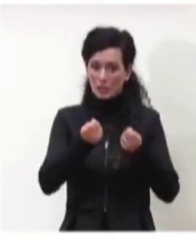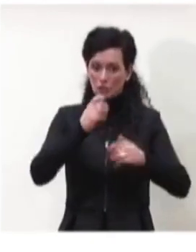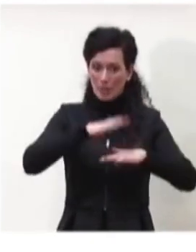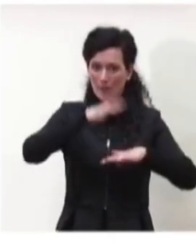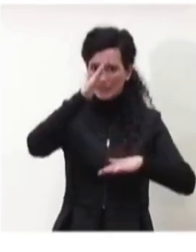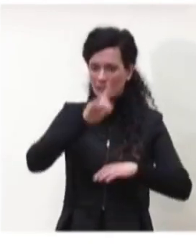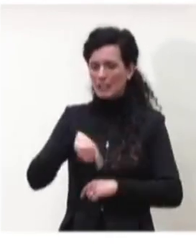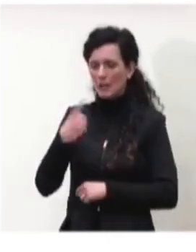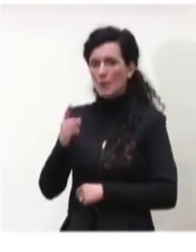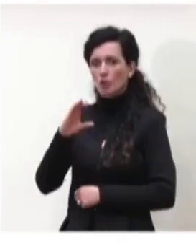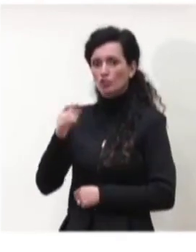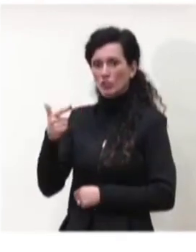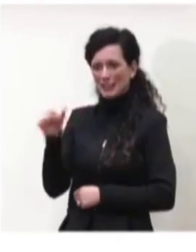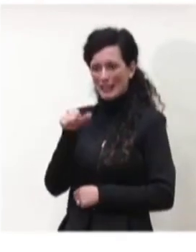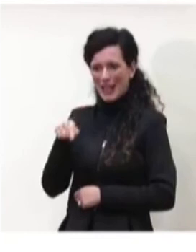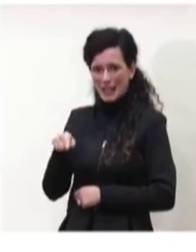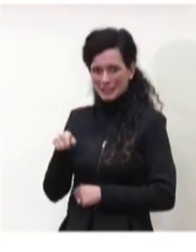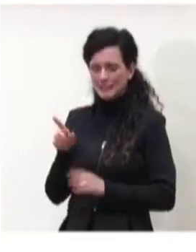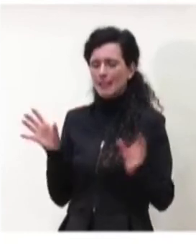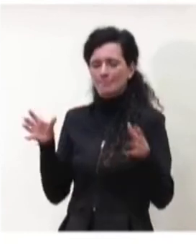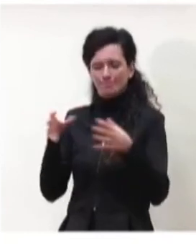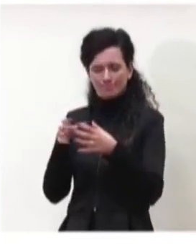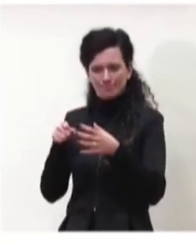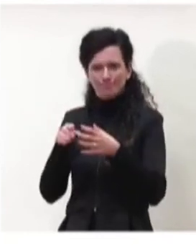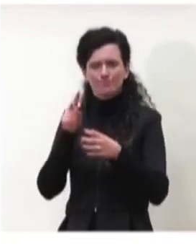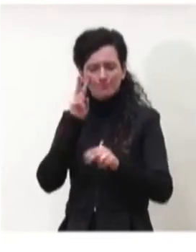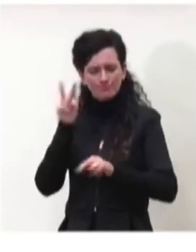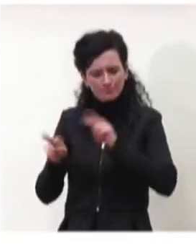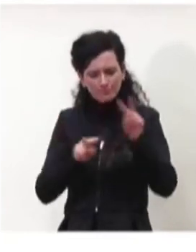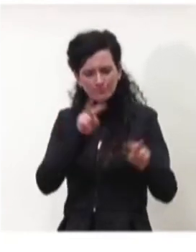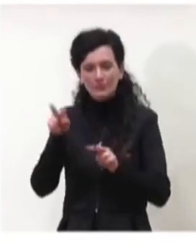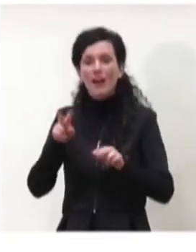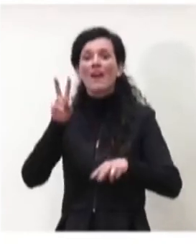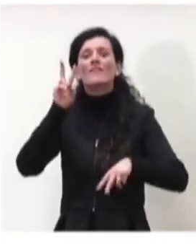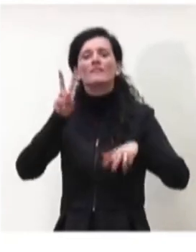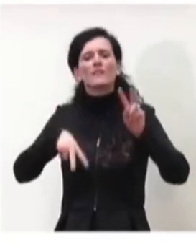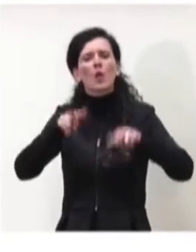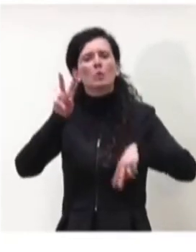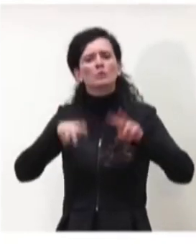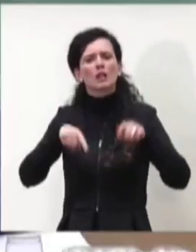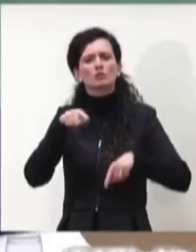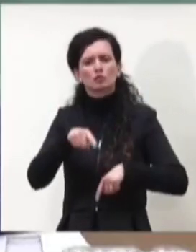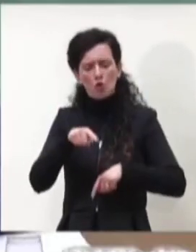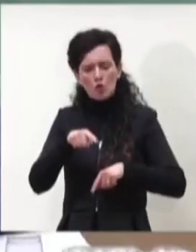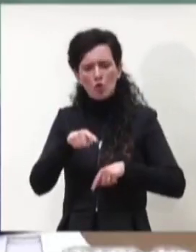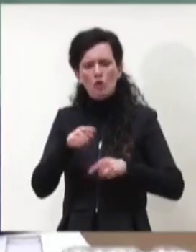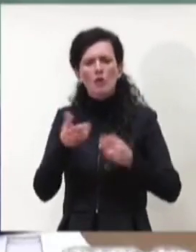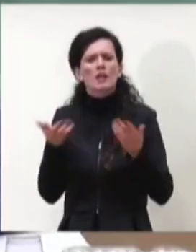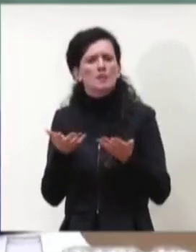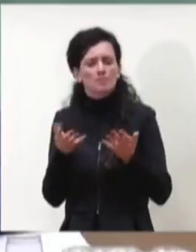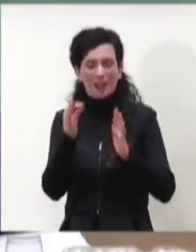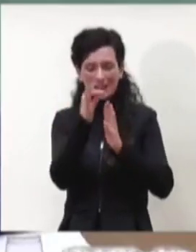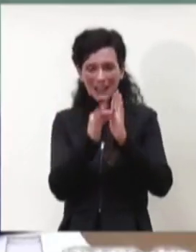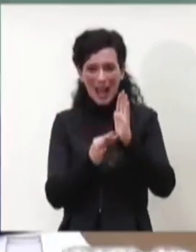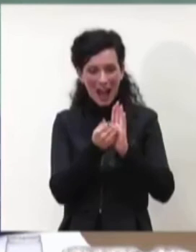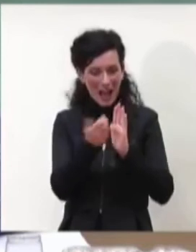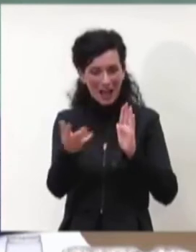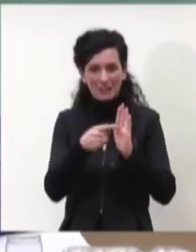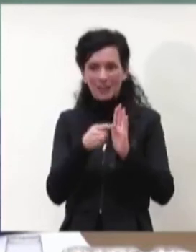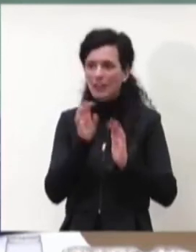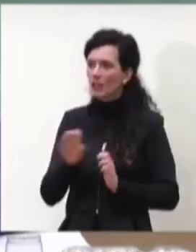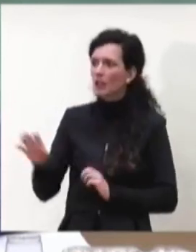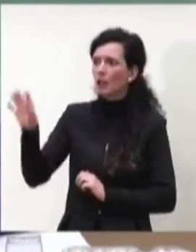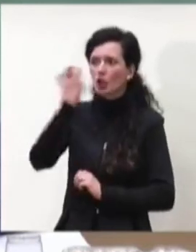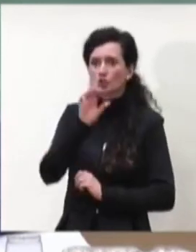Tecnico Scientifico hanno preso in esame, ripeto valutazione che tiene conto dei dati che producono le regioni e che vengono in un